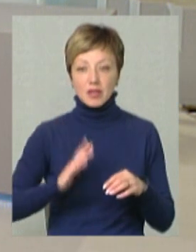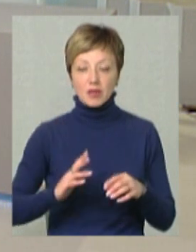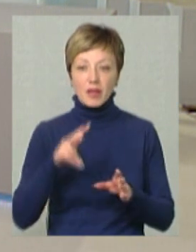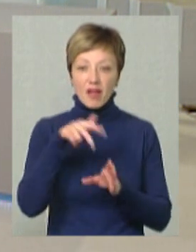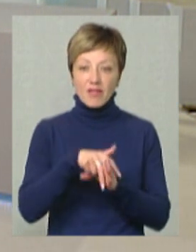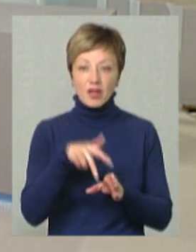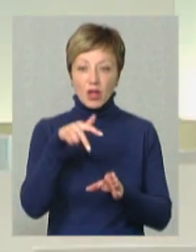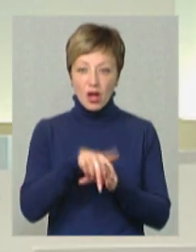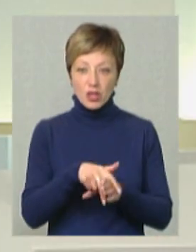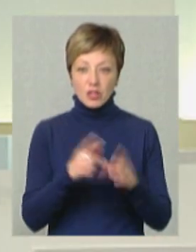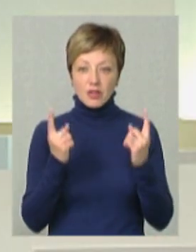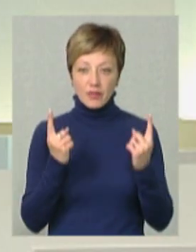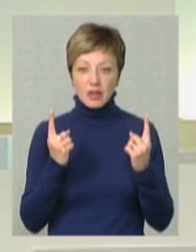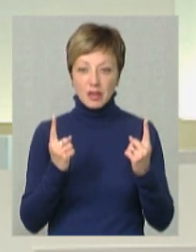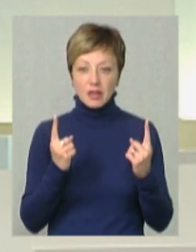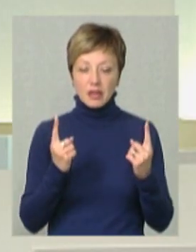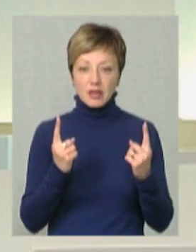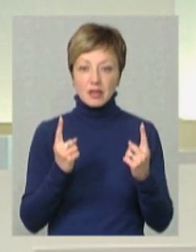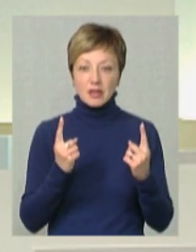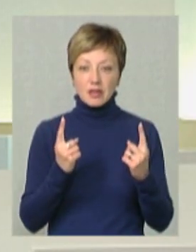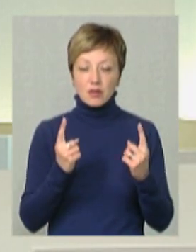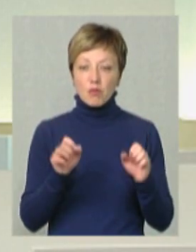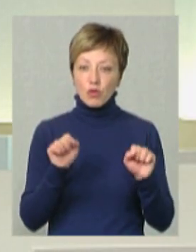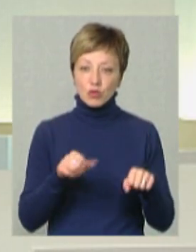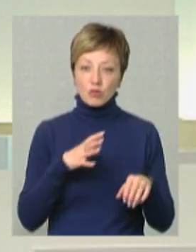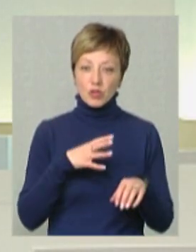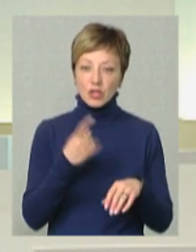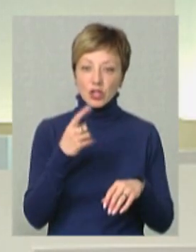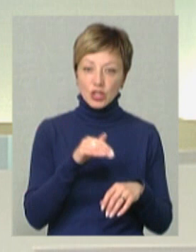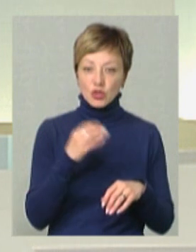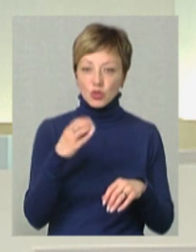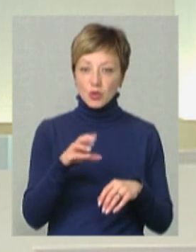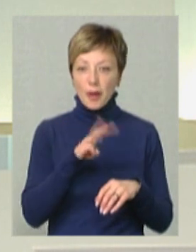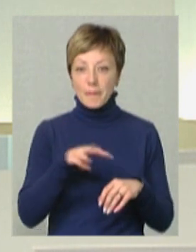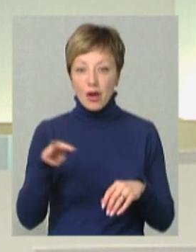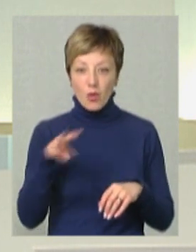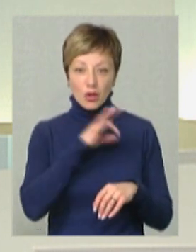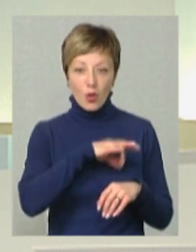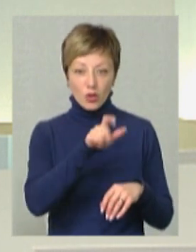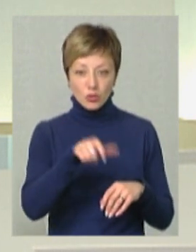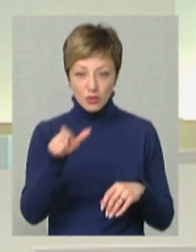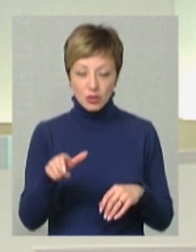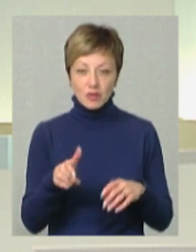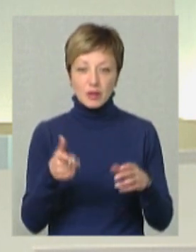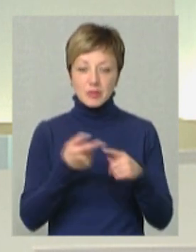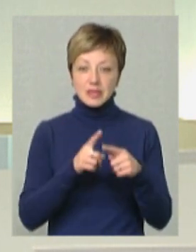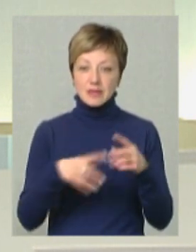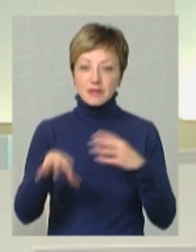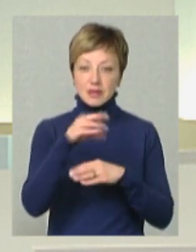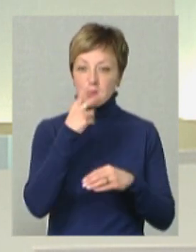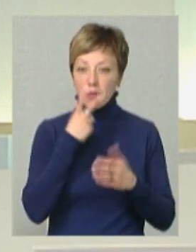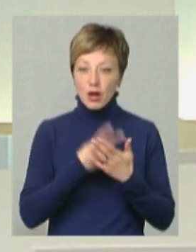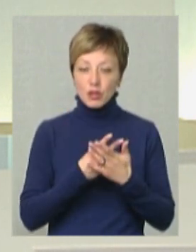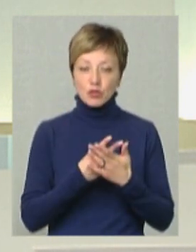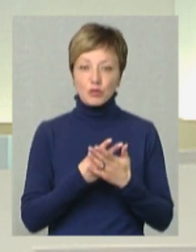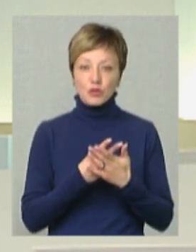великі нагрузки, навантаження, тому що можуть бути тисячі, сотні, мільйони навіть користувачів. І ми всі зараз бачимо,